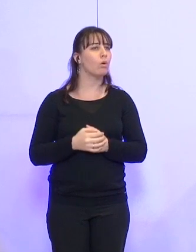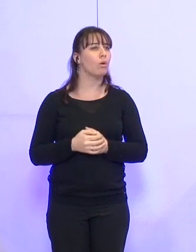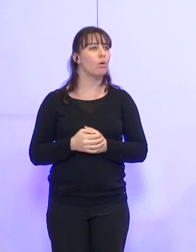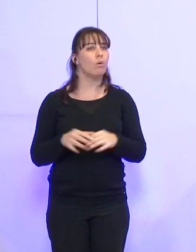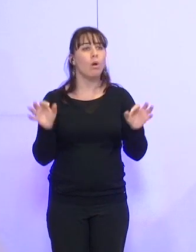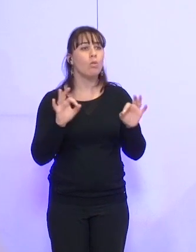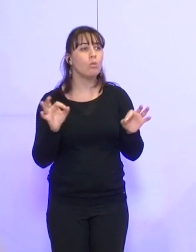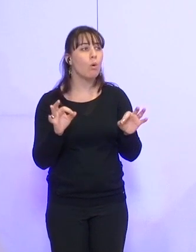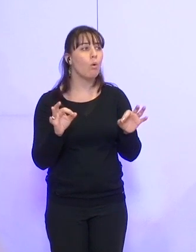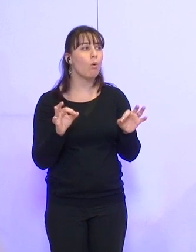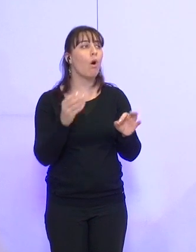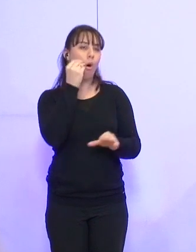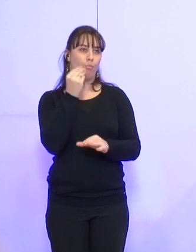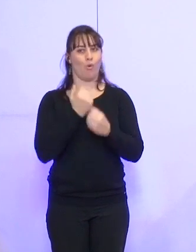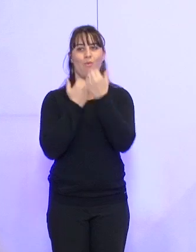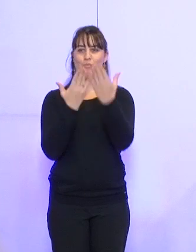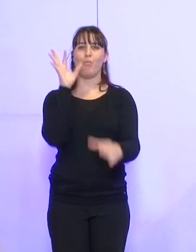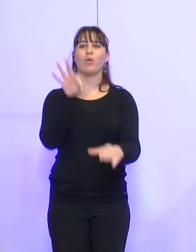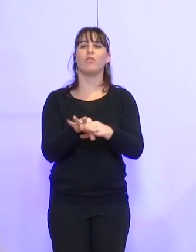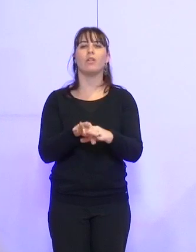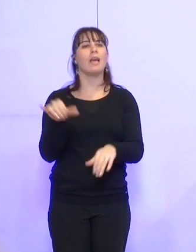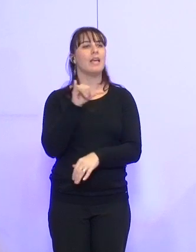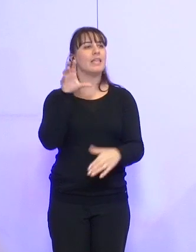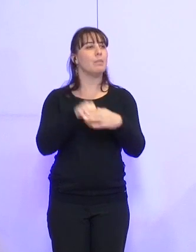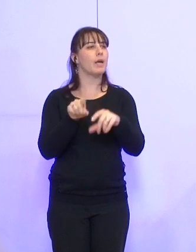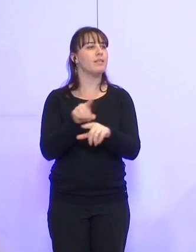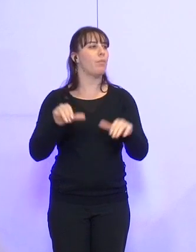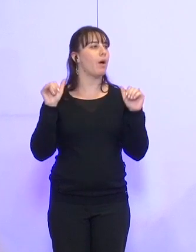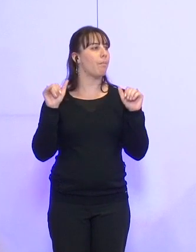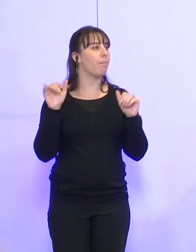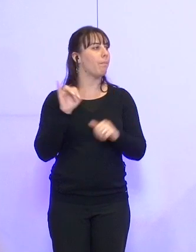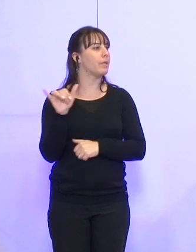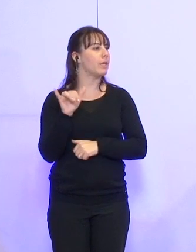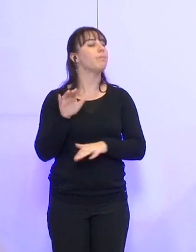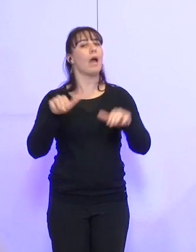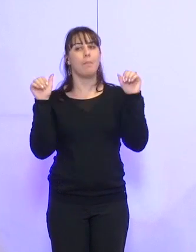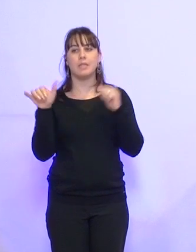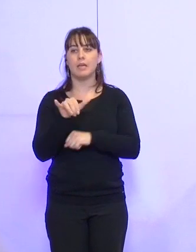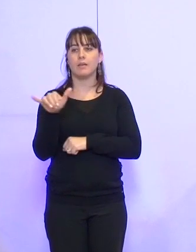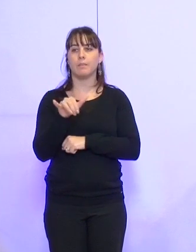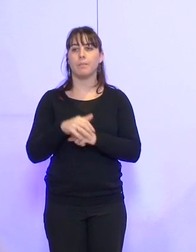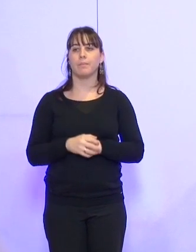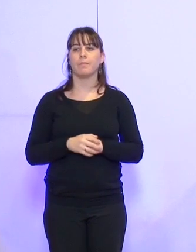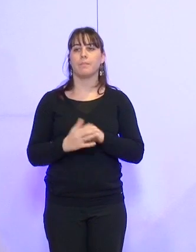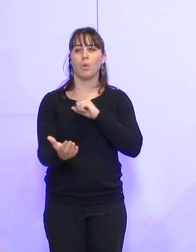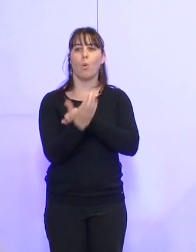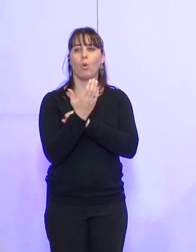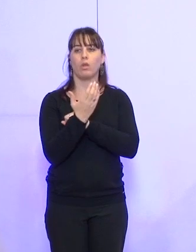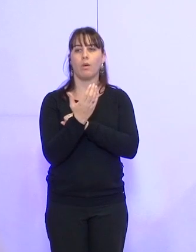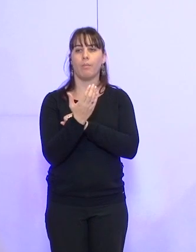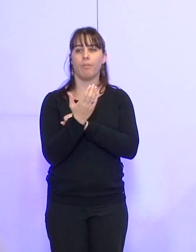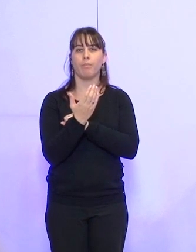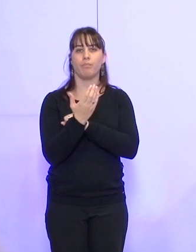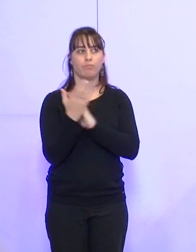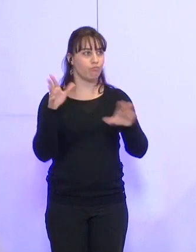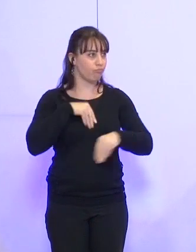Non ? Je mets cette délibération aux voix. Qui ne prend pas part au vote ? Qui s'abstient ? Qui est contre ?